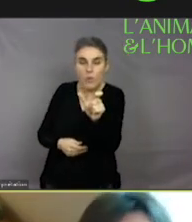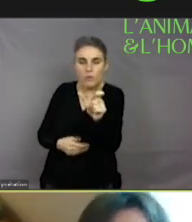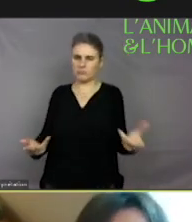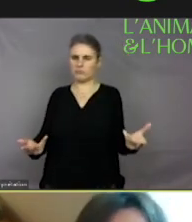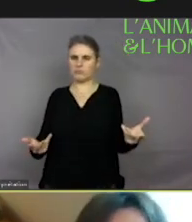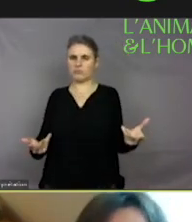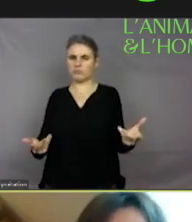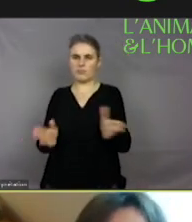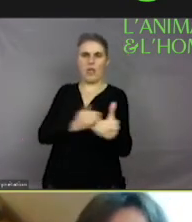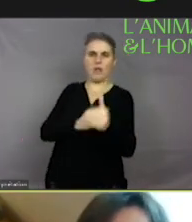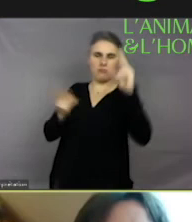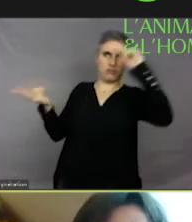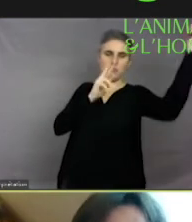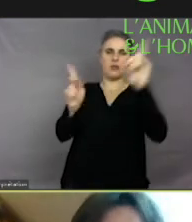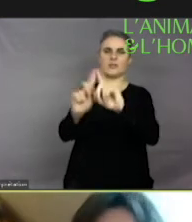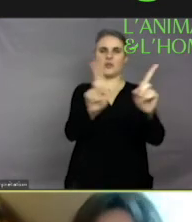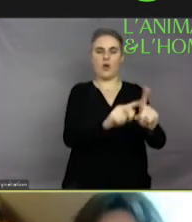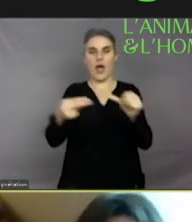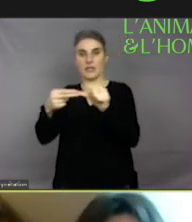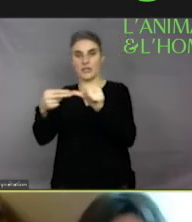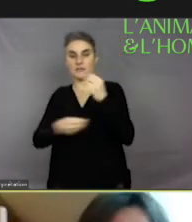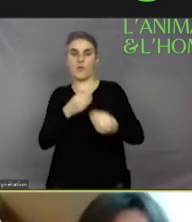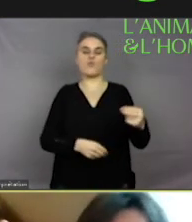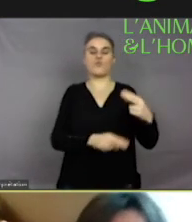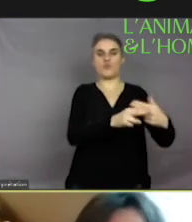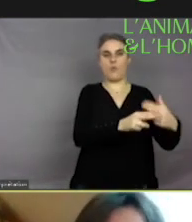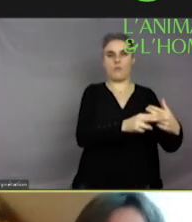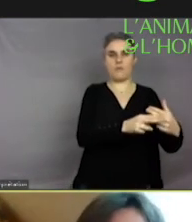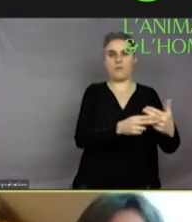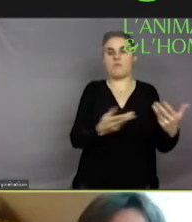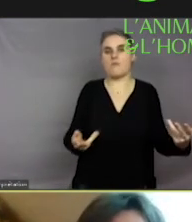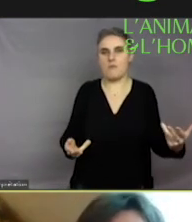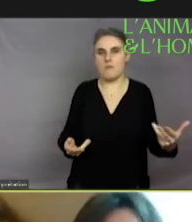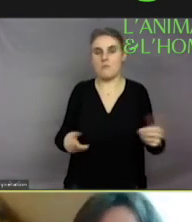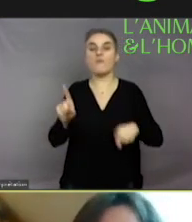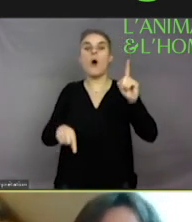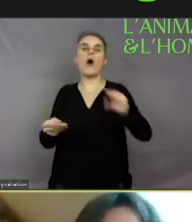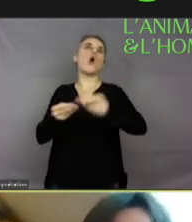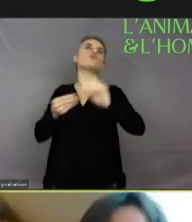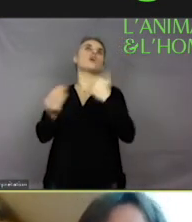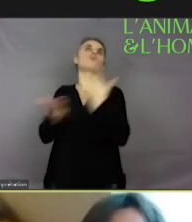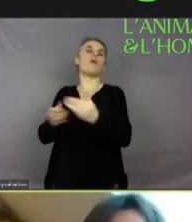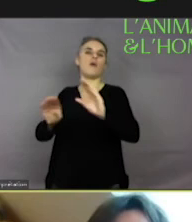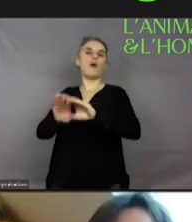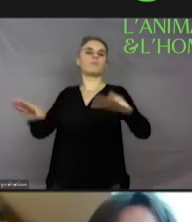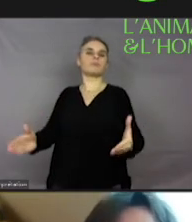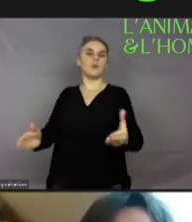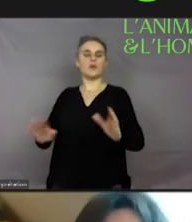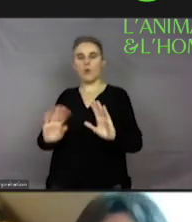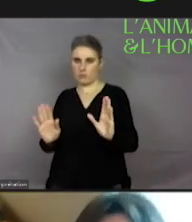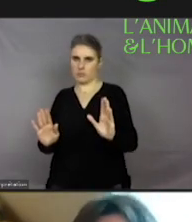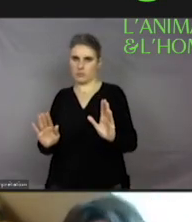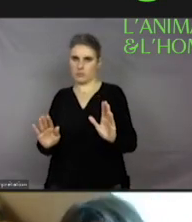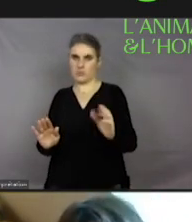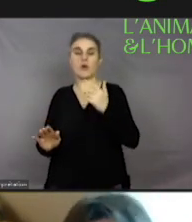associations d'idées. L'adjectif meuble évoque dans les esprits l'objet meuble. C'est super intéressant, ça, parce que nous,